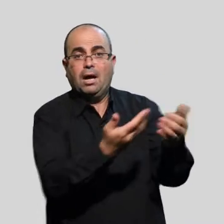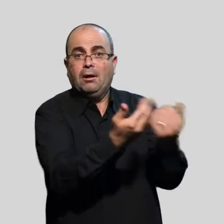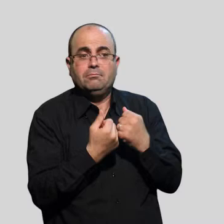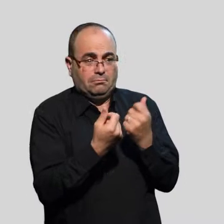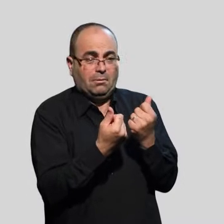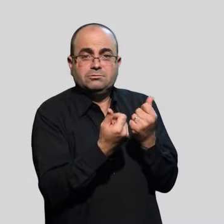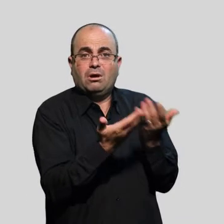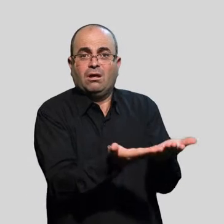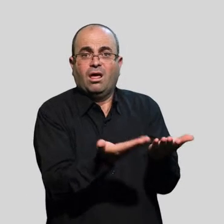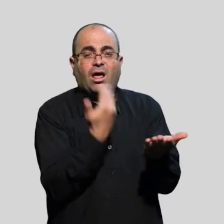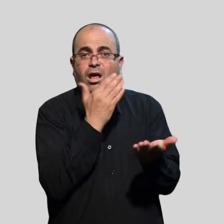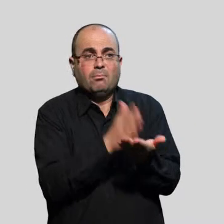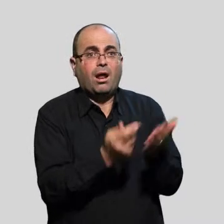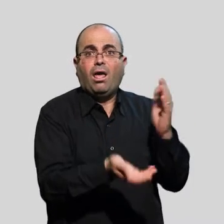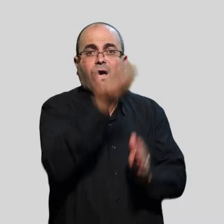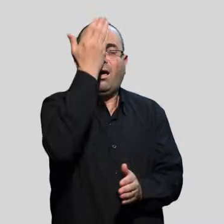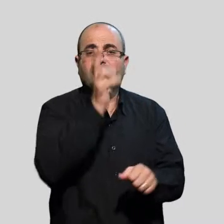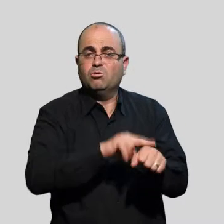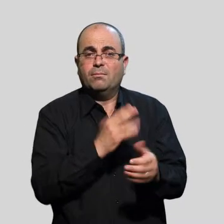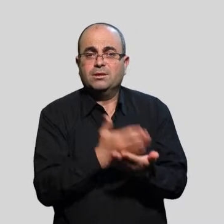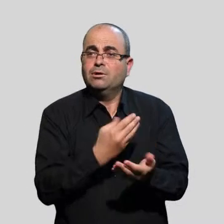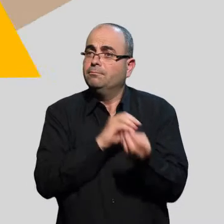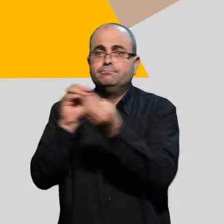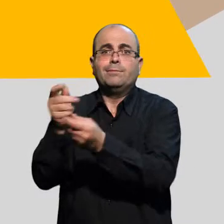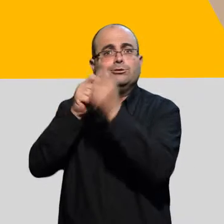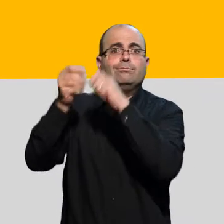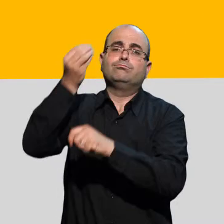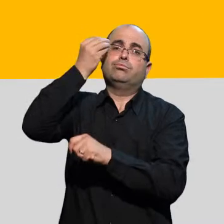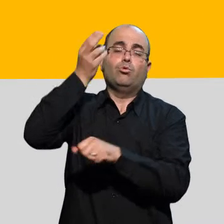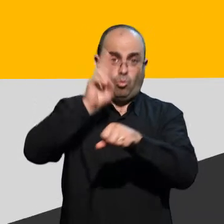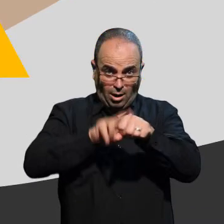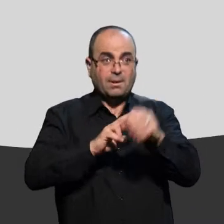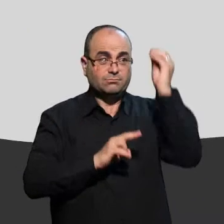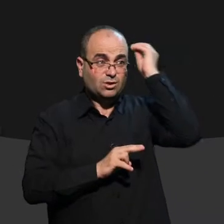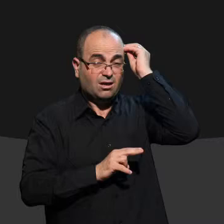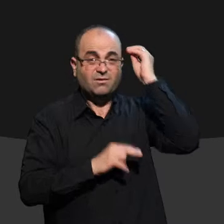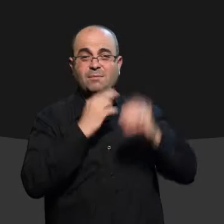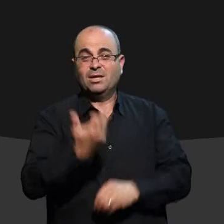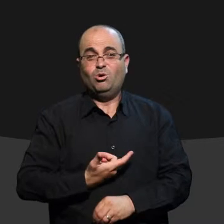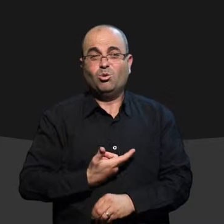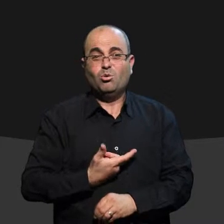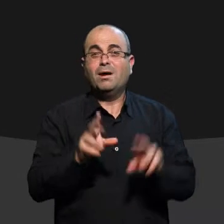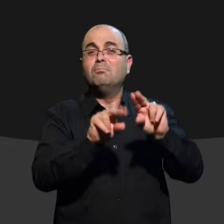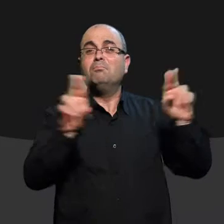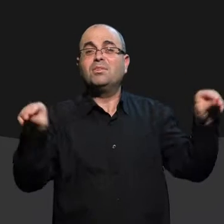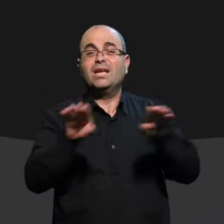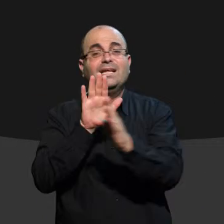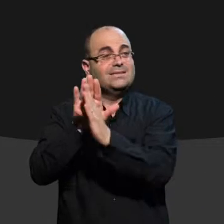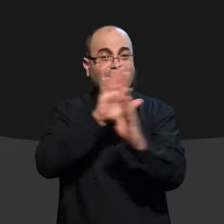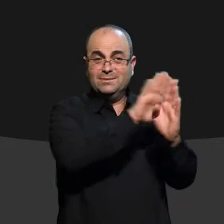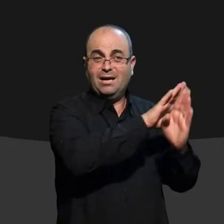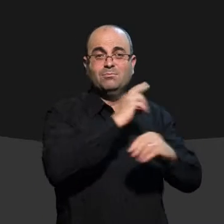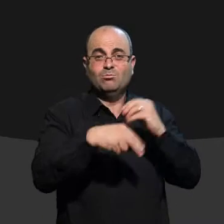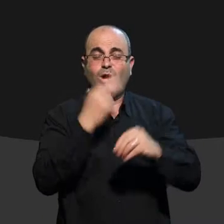الإعاقة مضطرون إلى تحمل تكلفتها وشرائها من القطاع الصحي الخاص رغم ارتفاع أثمان بعضها وهل تعلم أيضاً بأن